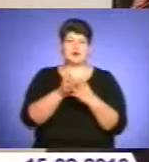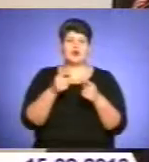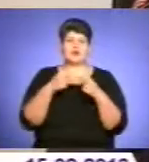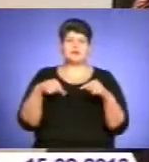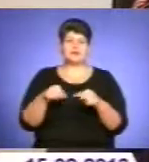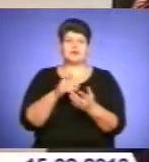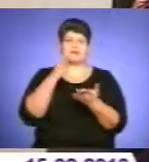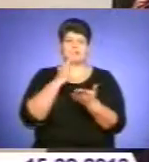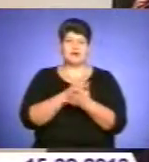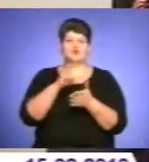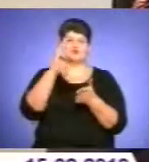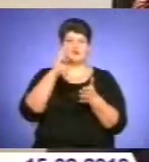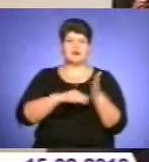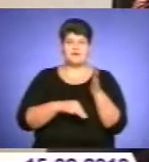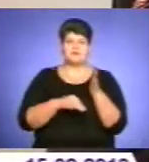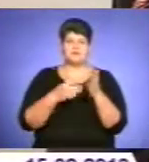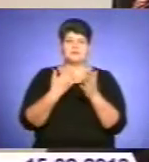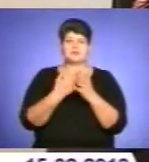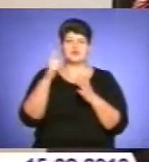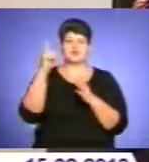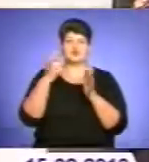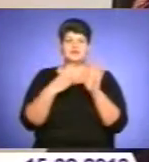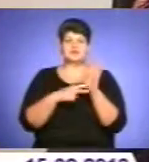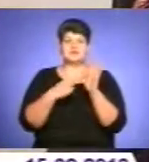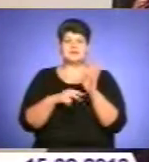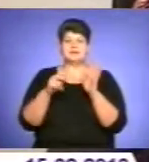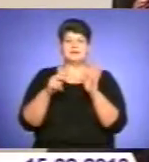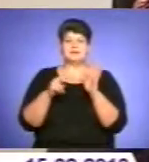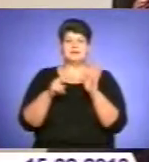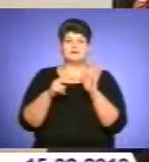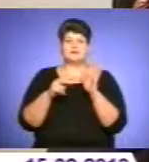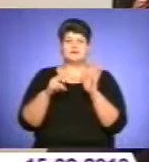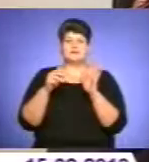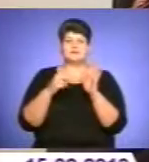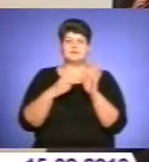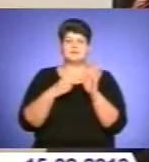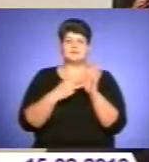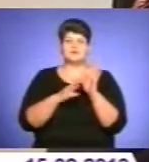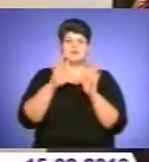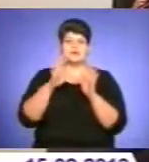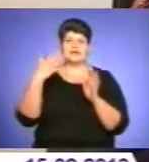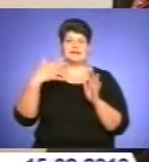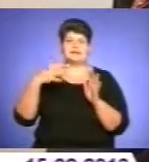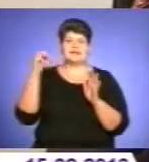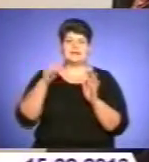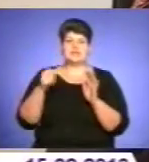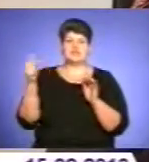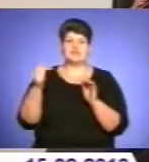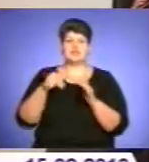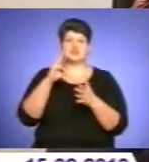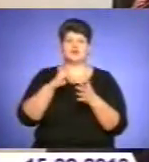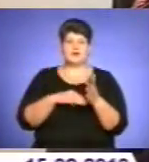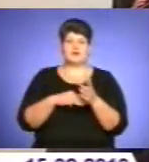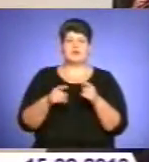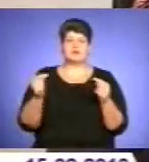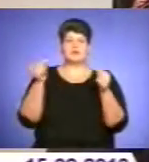несуть штраф у вигляді від 170 тисяч до 850 тисяч гривень штрафу, а також у відповідності до